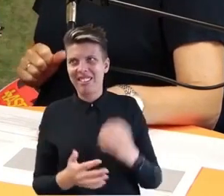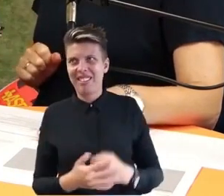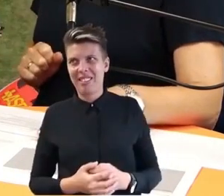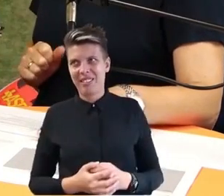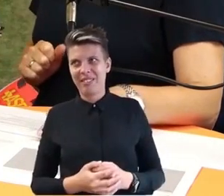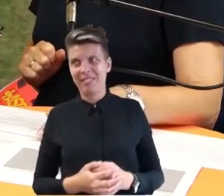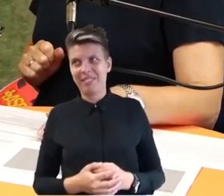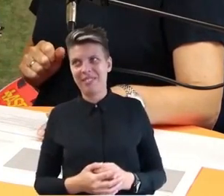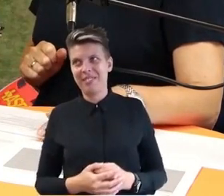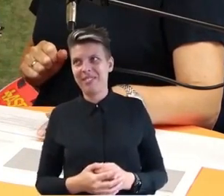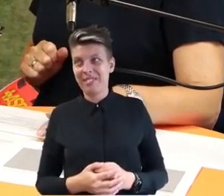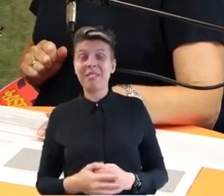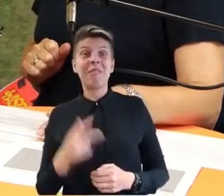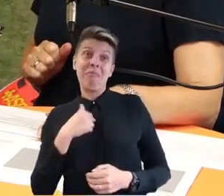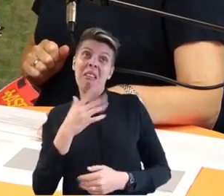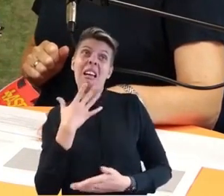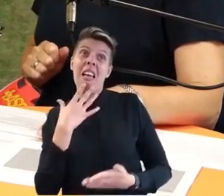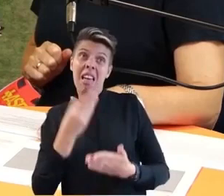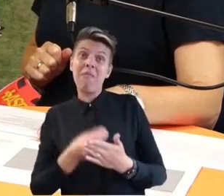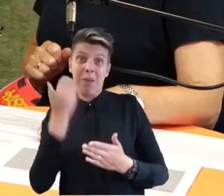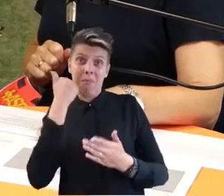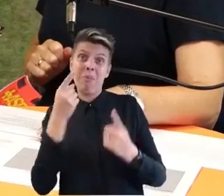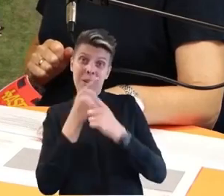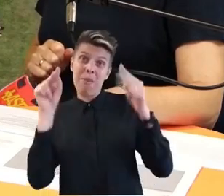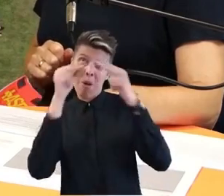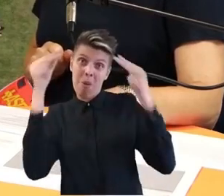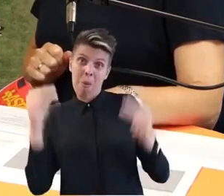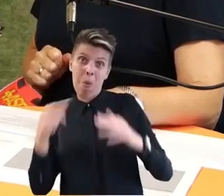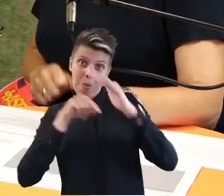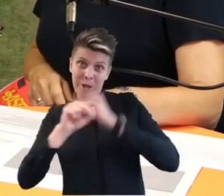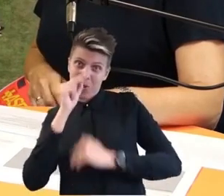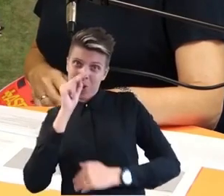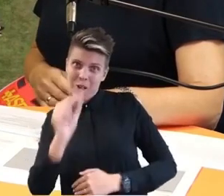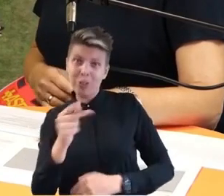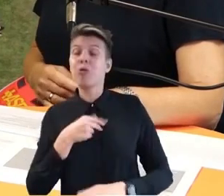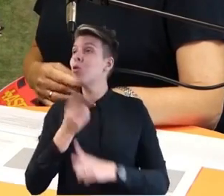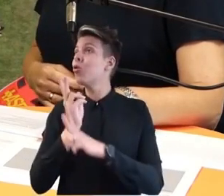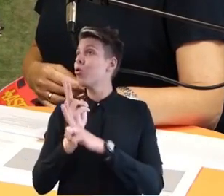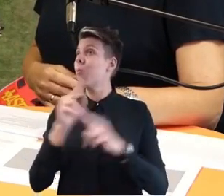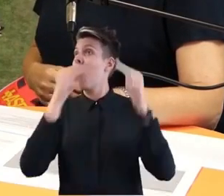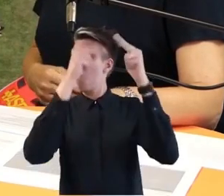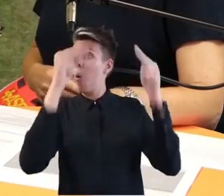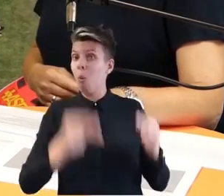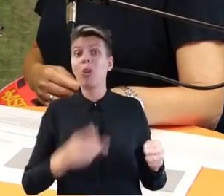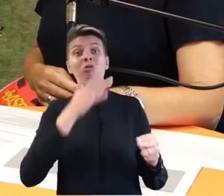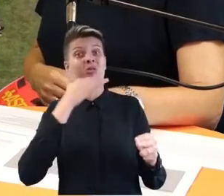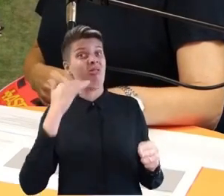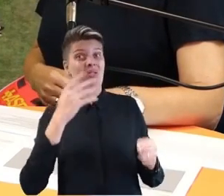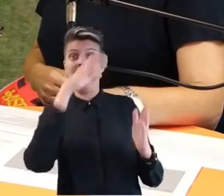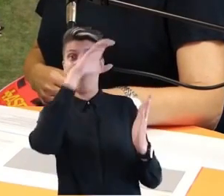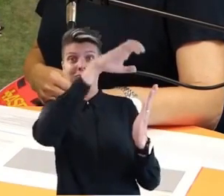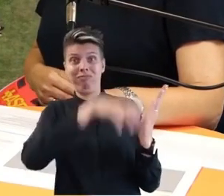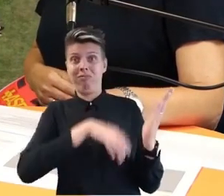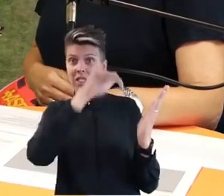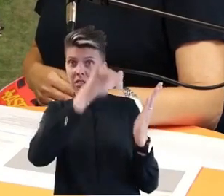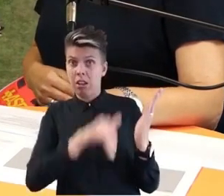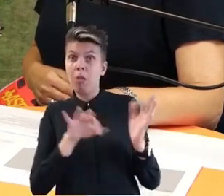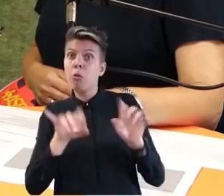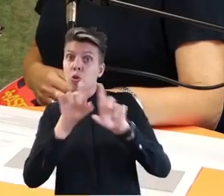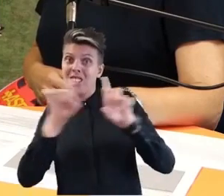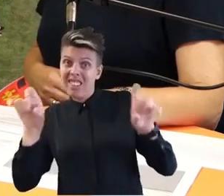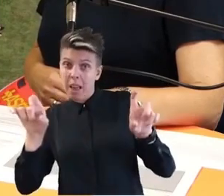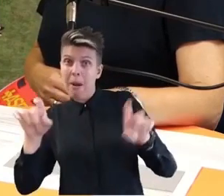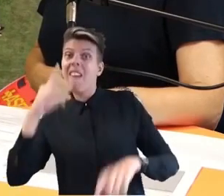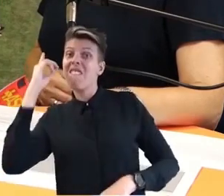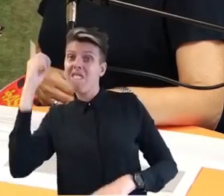nebenbei nur empfehlen, mal reinzugucken. Da haben wir relativ viel Informationen hinterlegt. Und wer sich für das Thema Warnung interessiert, kann natürlich jederzeit da